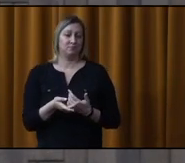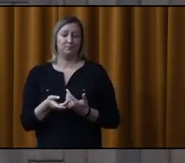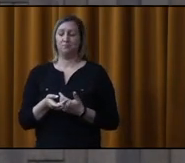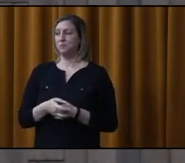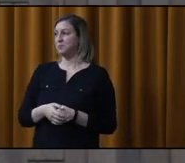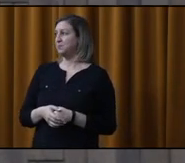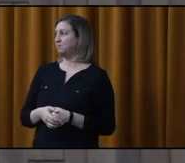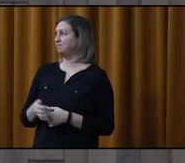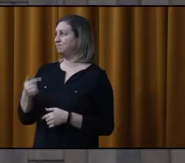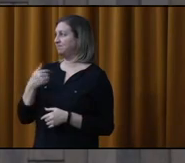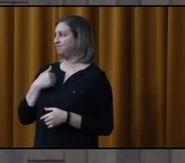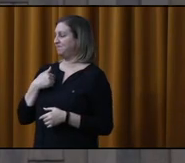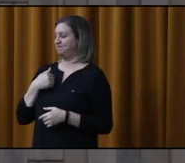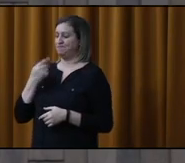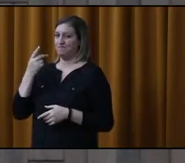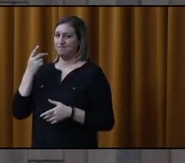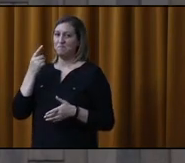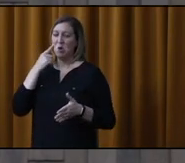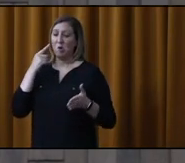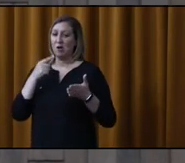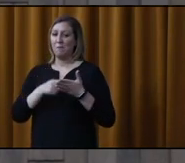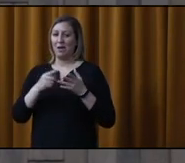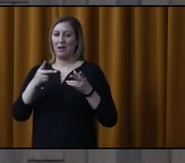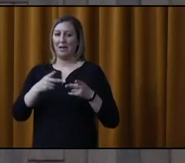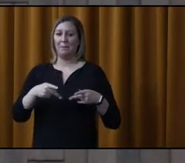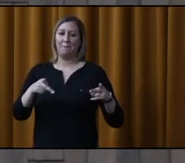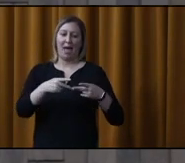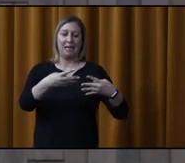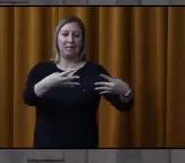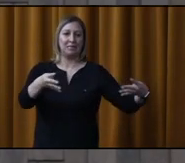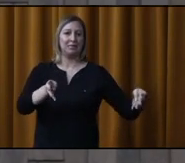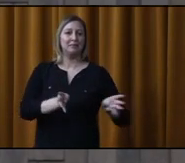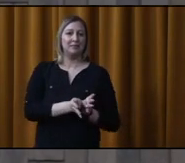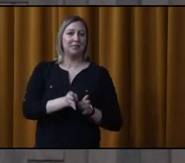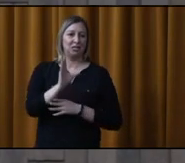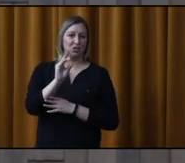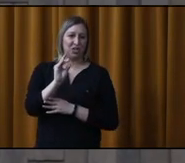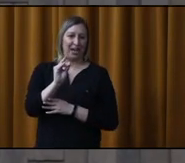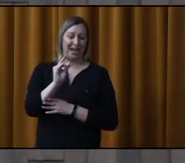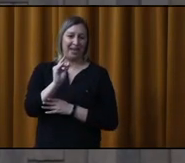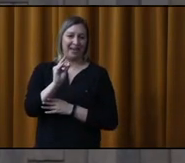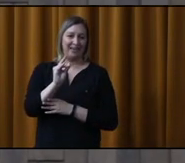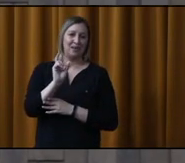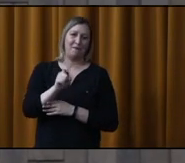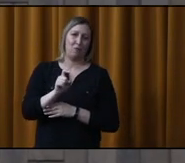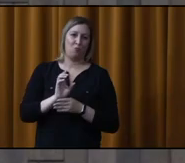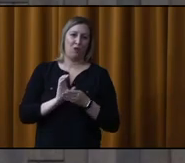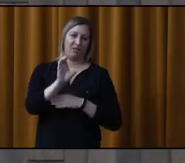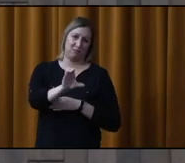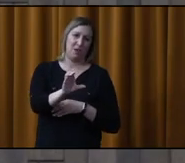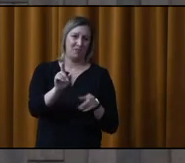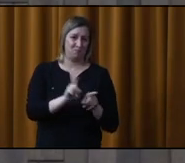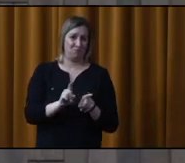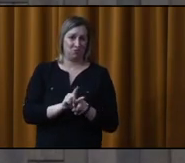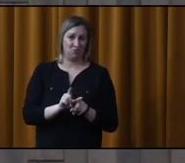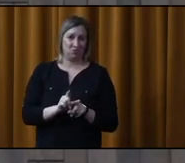'on s'est rendu compte dans nos parcs canins, si on veut faire des parcs canins qui ont de'allure, il va falloir aussi qu mette des investissements. Moi, juste clôturer, là, puis